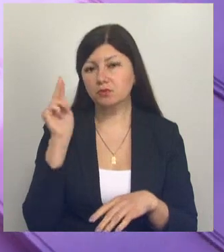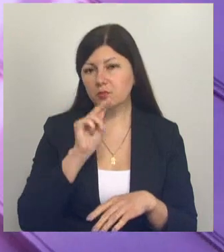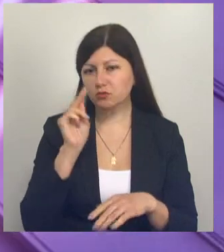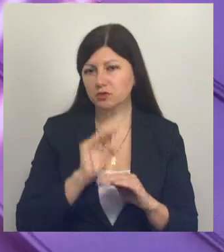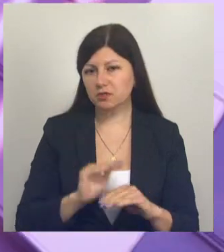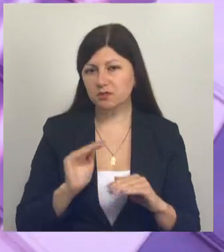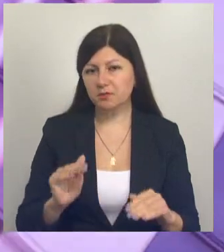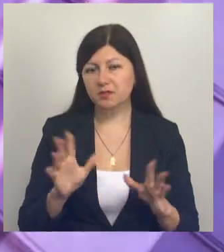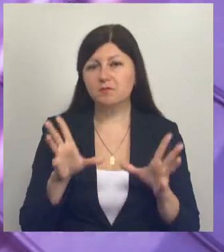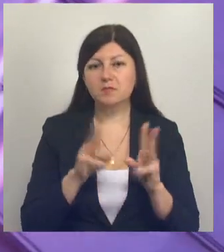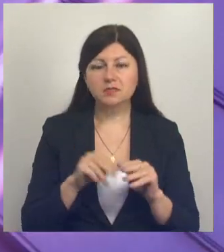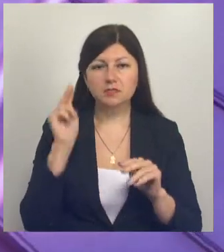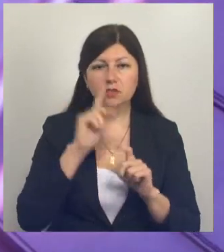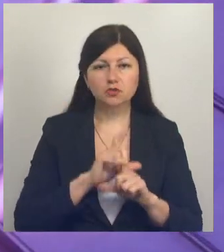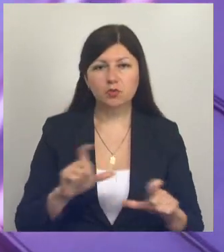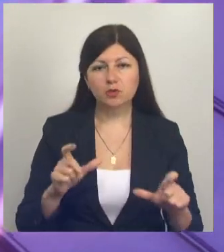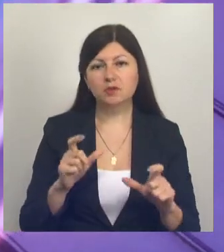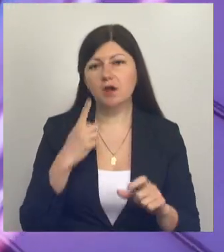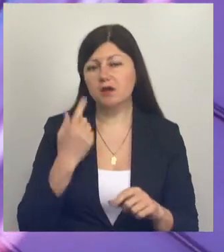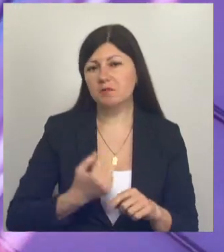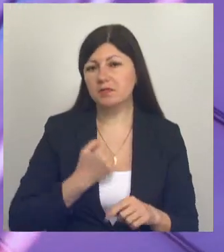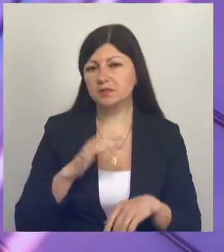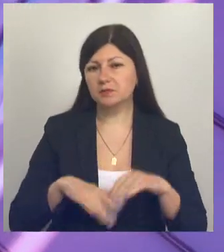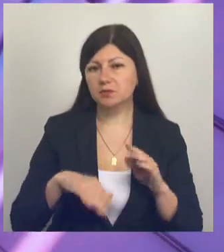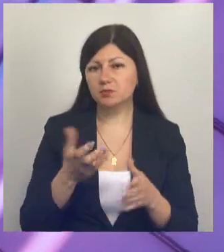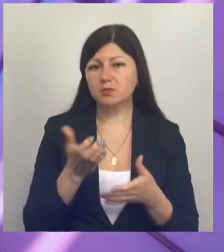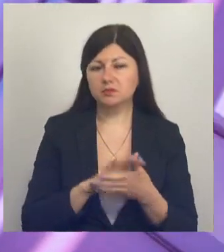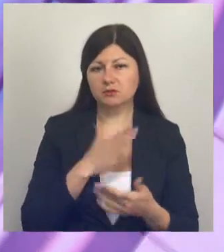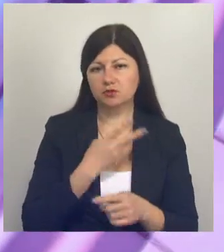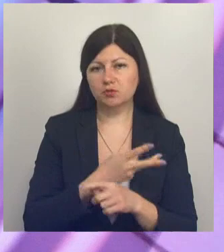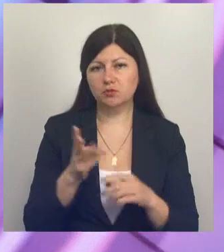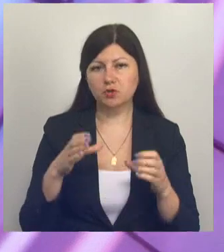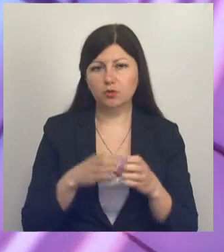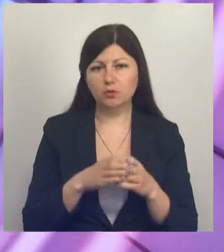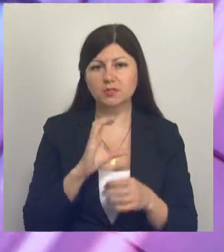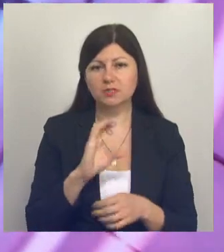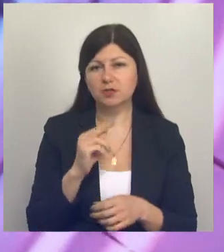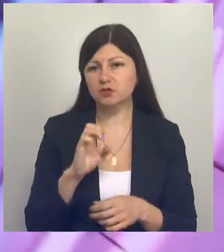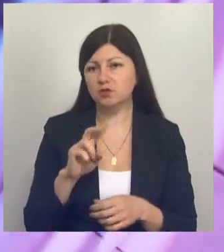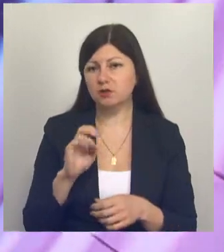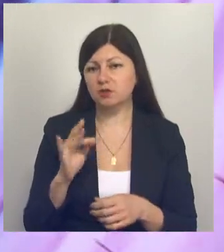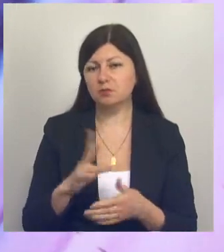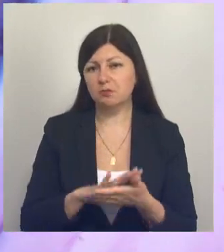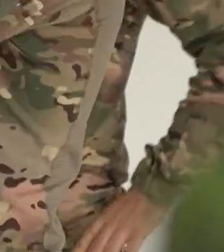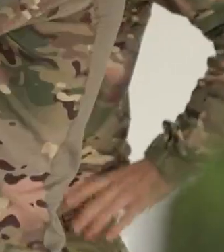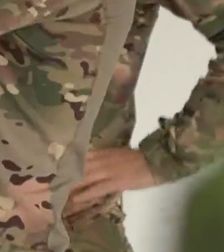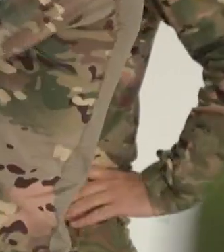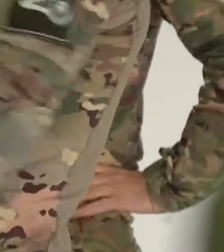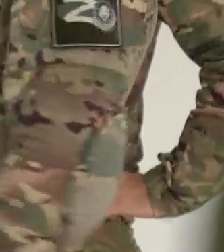Вместе со школьниками и армейским ремеслом познакомилась и наша съемочная группа. Сергей Черкашин подробнее.